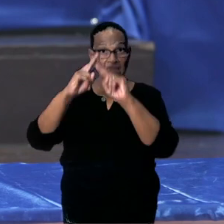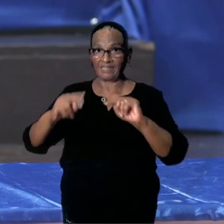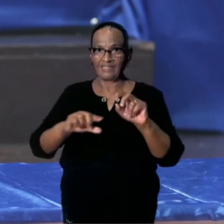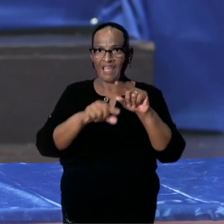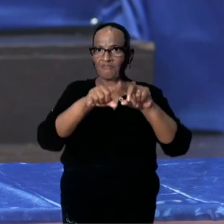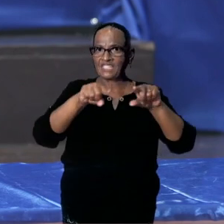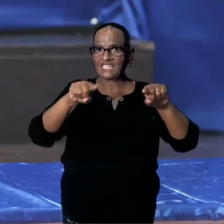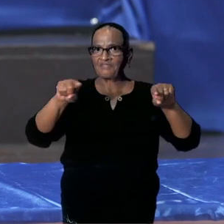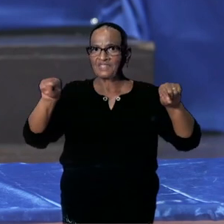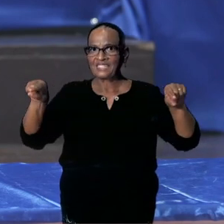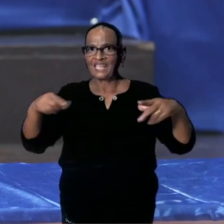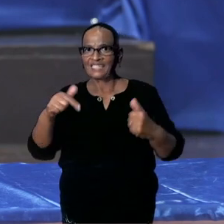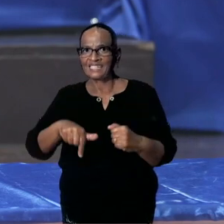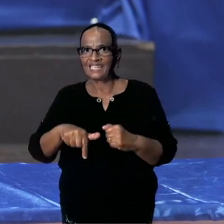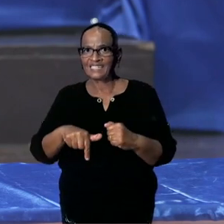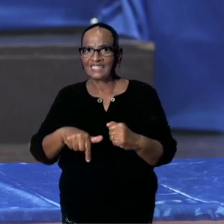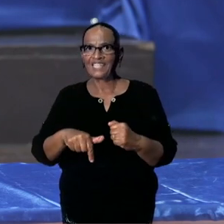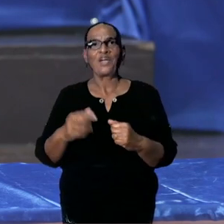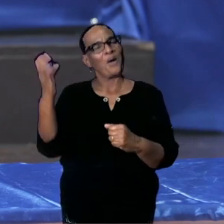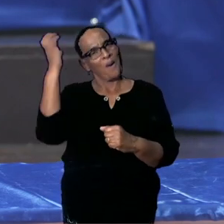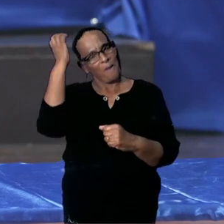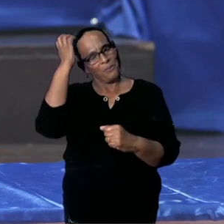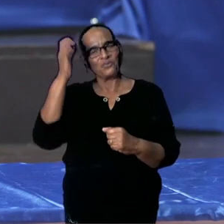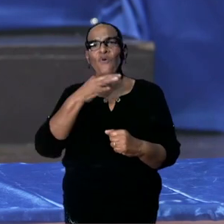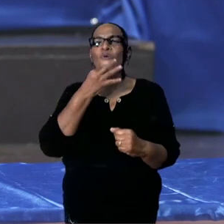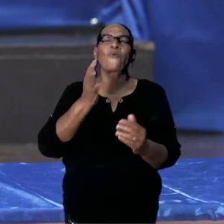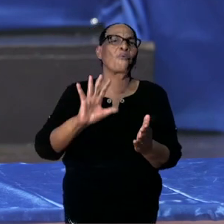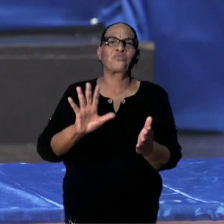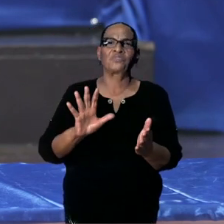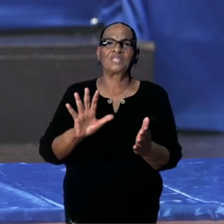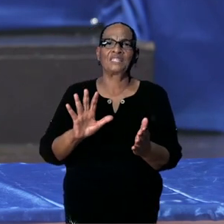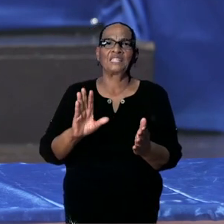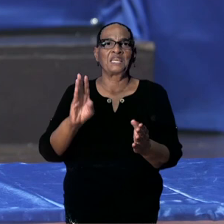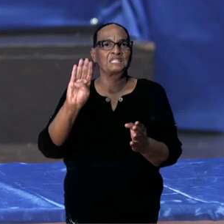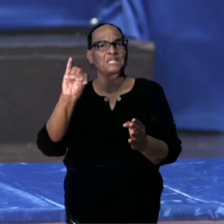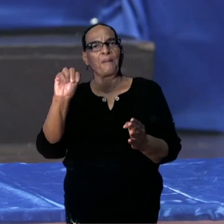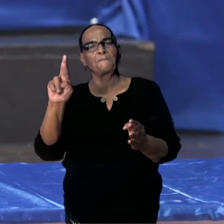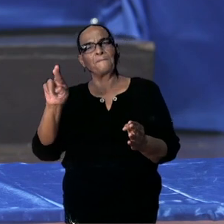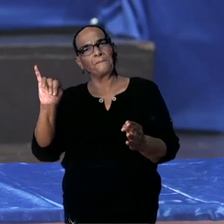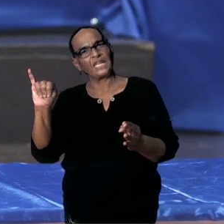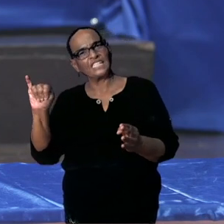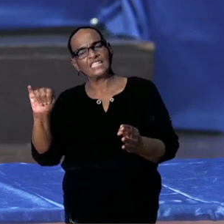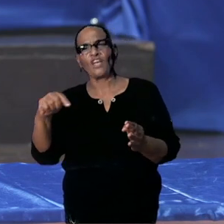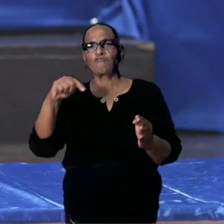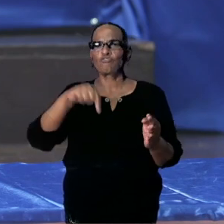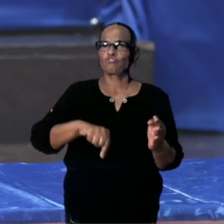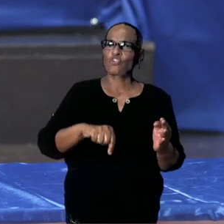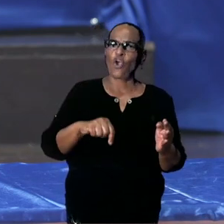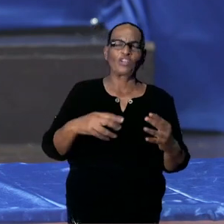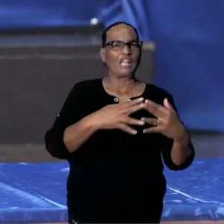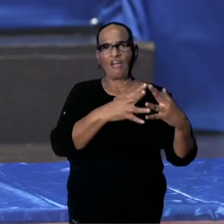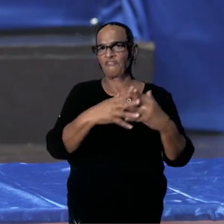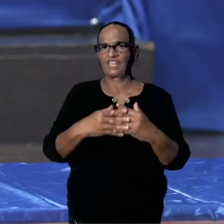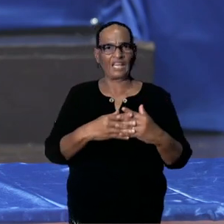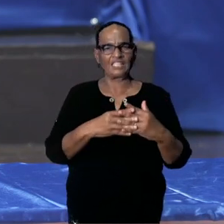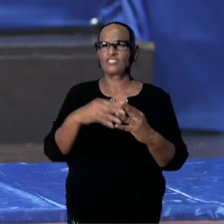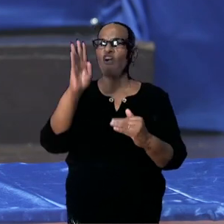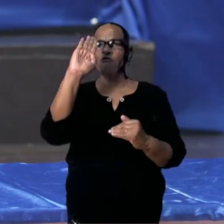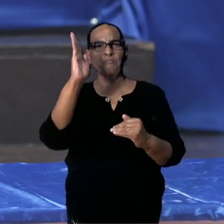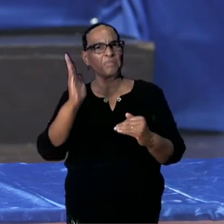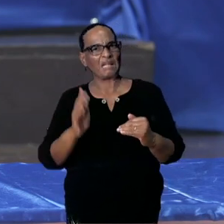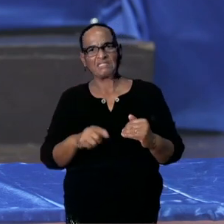op dit moment reden tot bezorgdheid zijn, dus de Britse, de Zuid-Afrikaanse en de Braziliaanse variant,